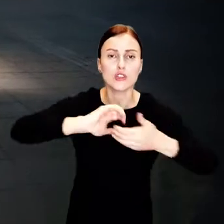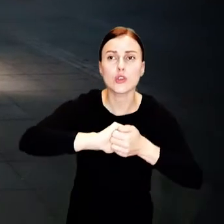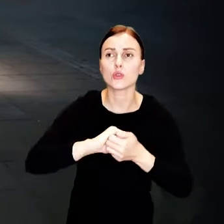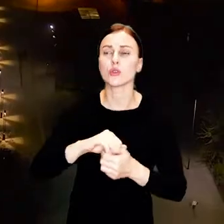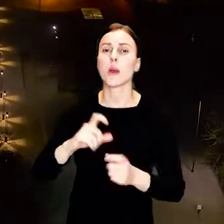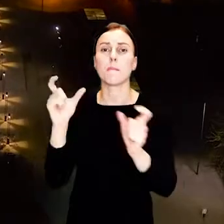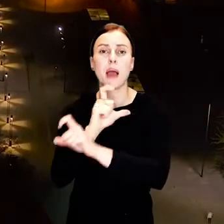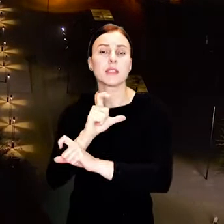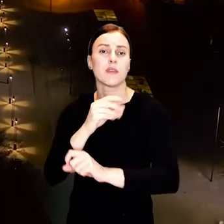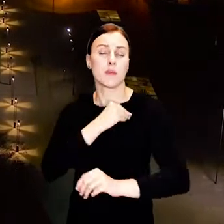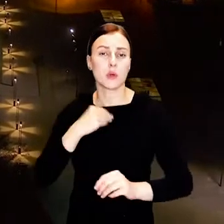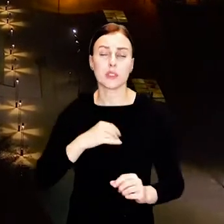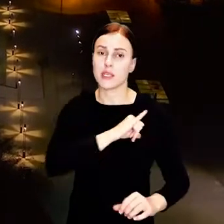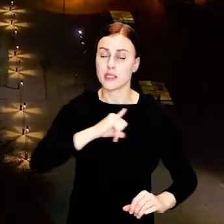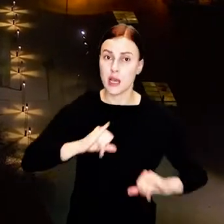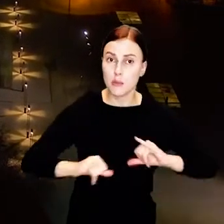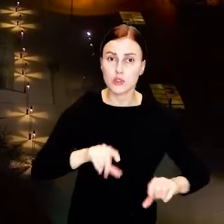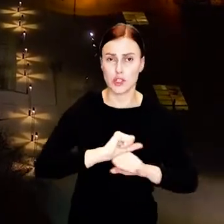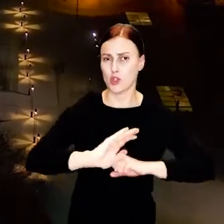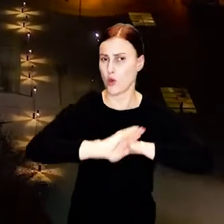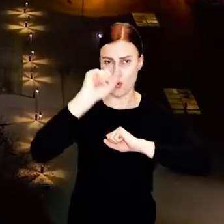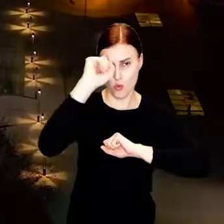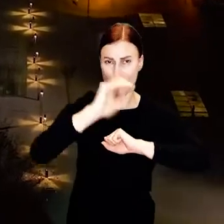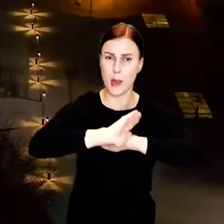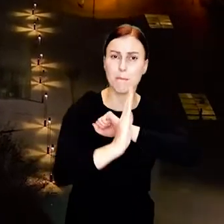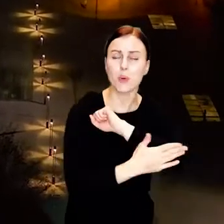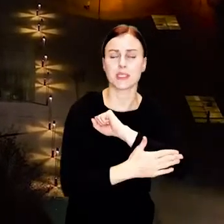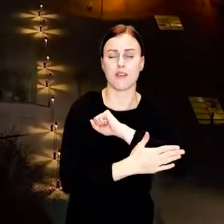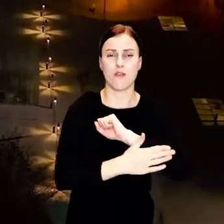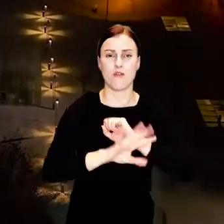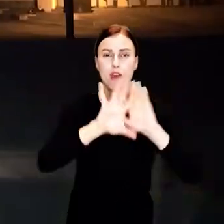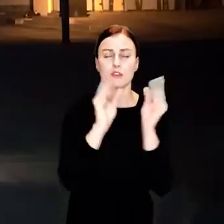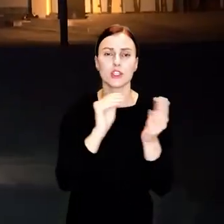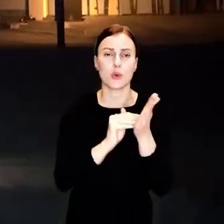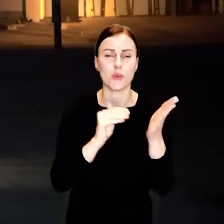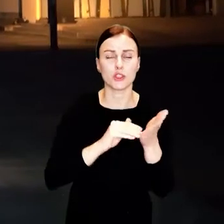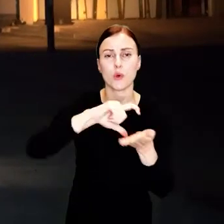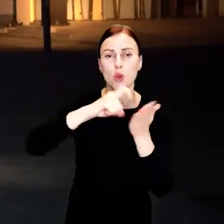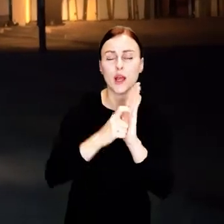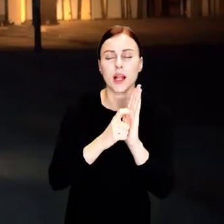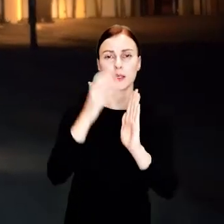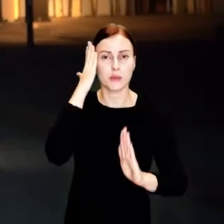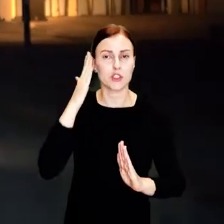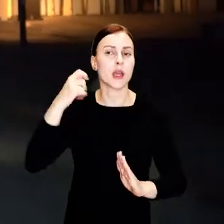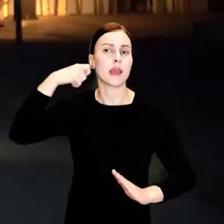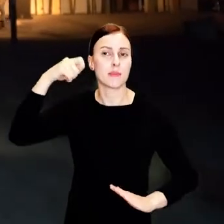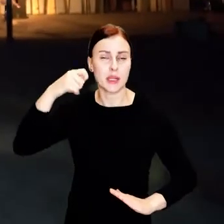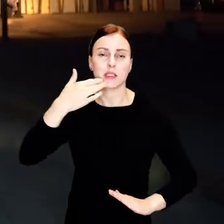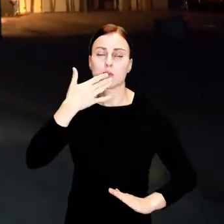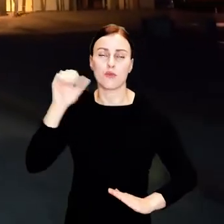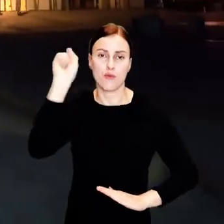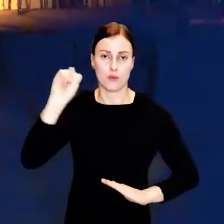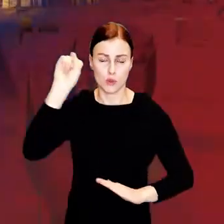polskim samorządem, bo tam są zaspokajane podstawowe potrzeby mieszkańców, argumentował udział w proteście Jacek Sutryk.